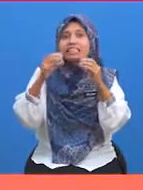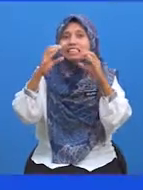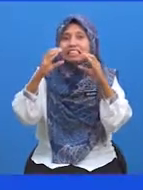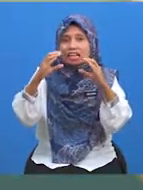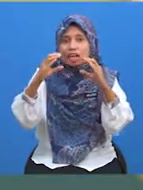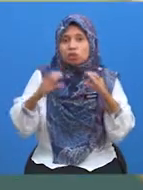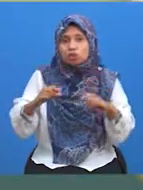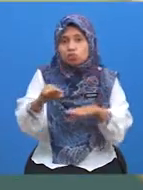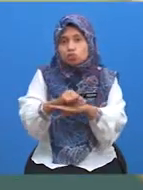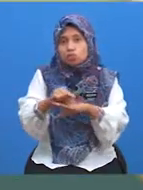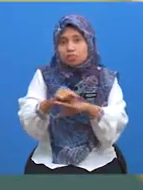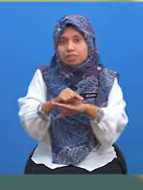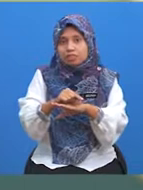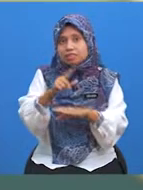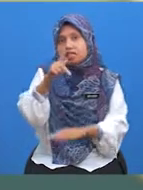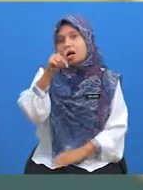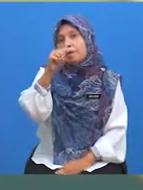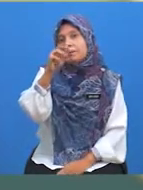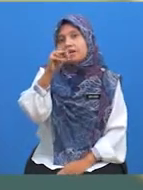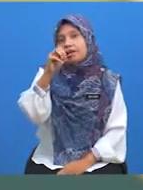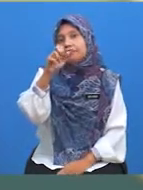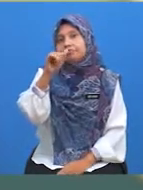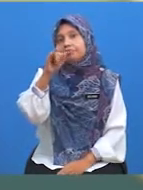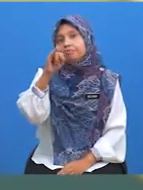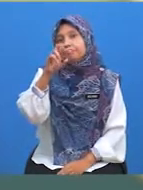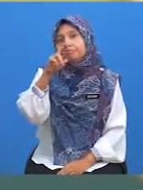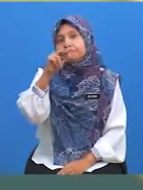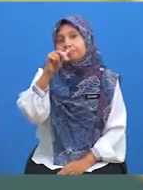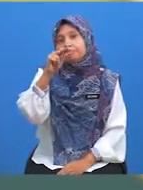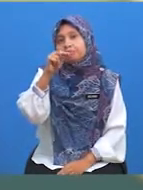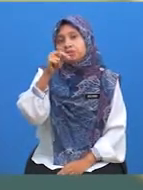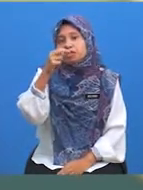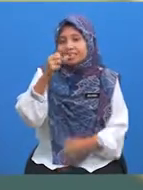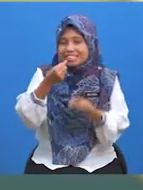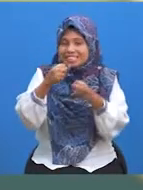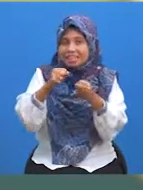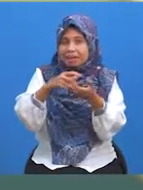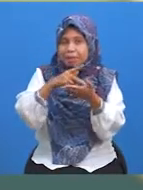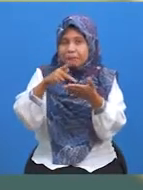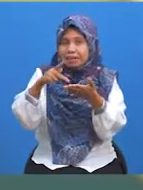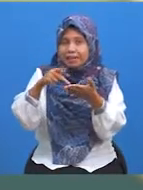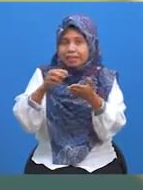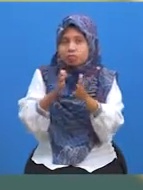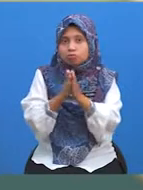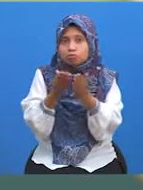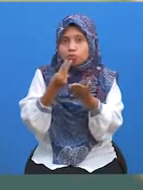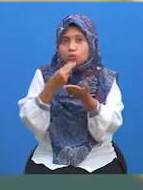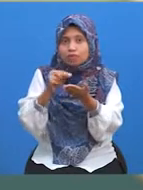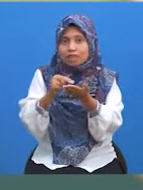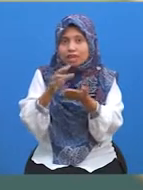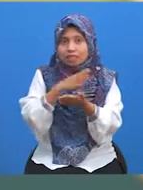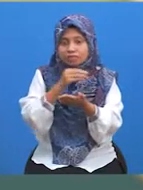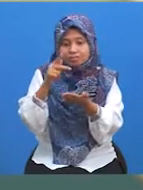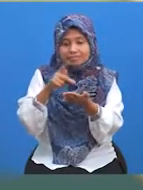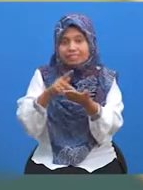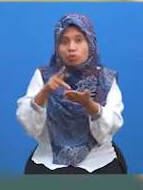tentu Cikgu berharap agar murid-murid telah bersedia dengan pen, buku nota dan kalkulator